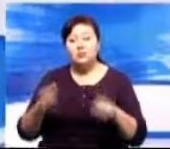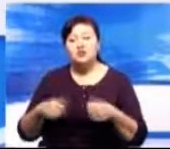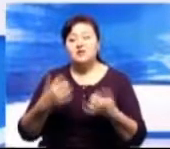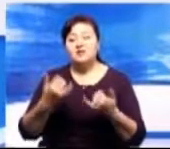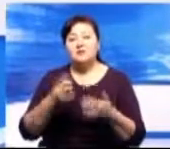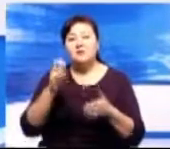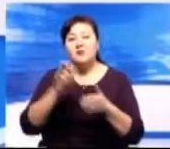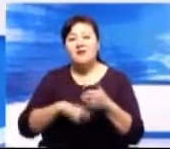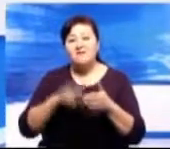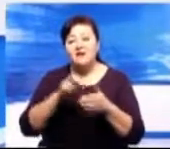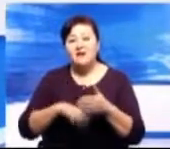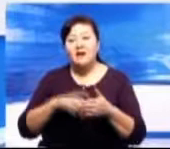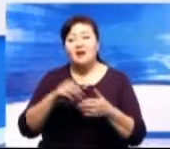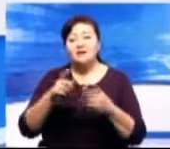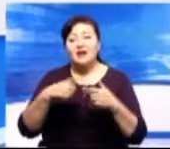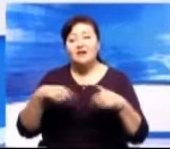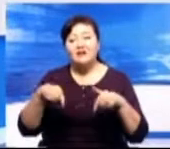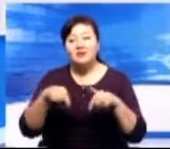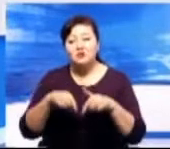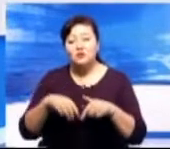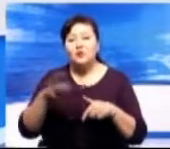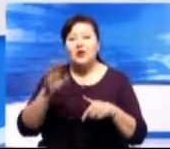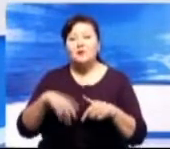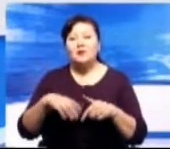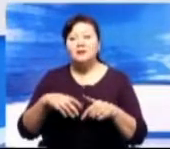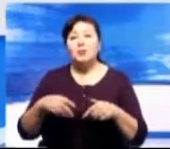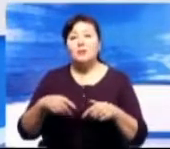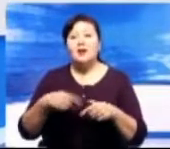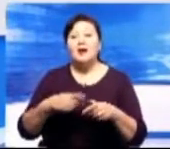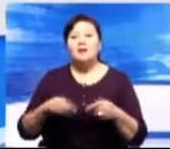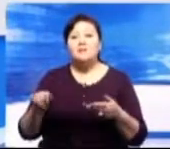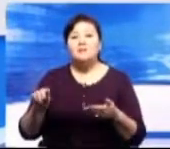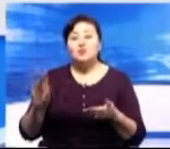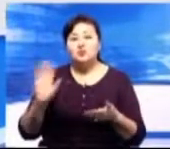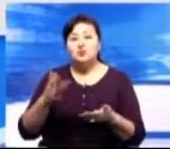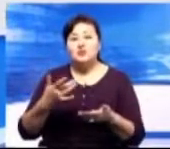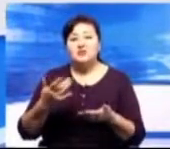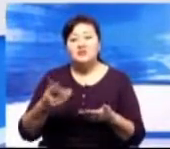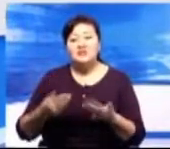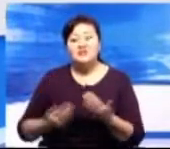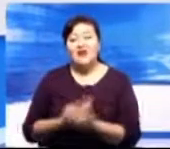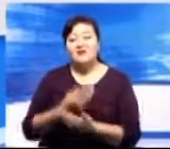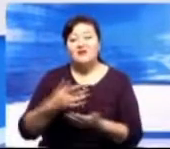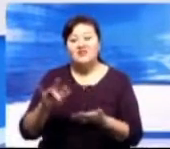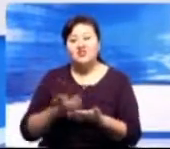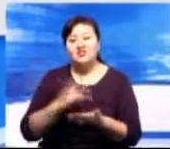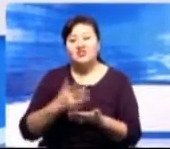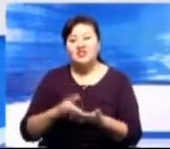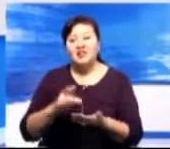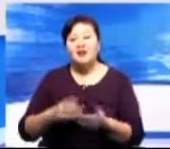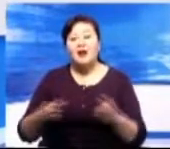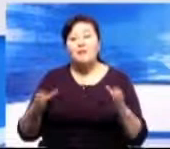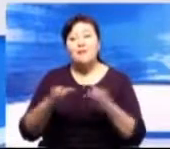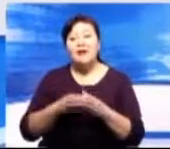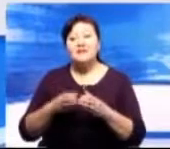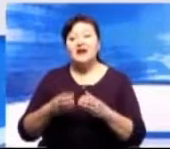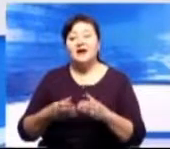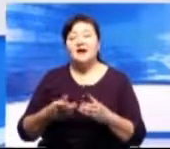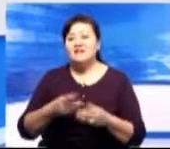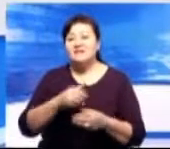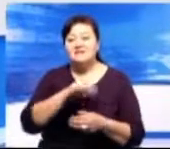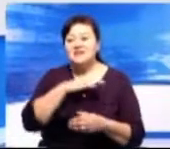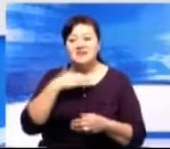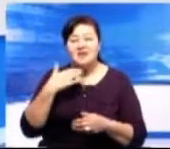вынесено уведомление о необходимости провести перерасчет для потребителей. Компания проигнорировала документ. Данный вопрос она